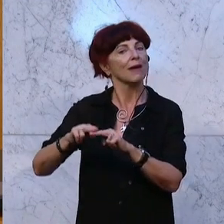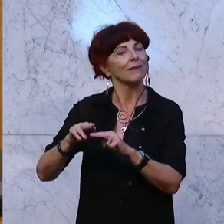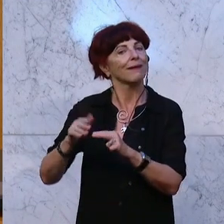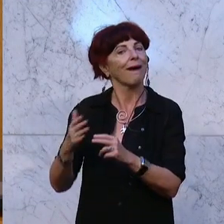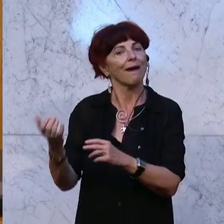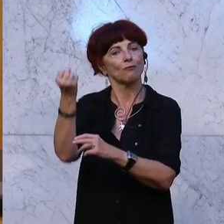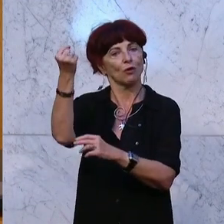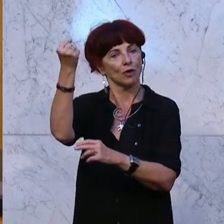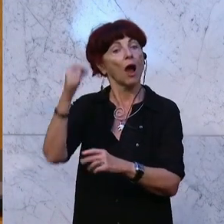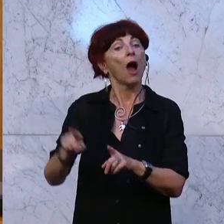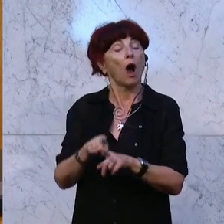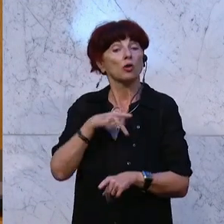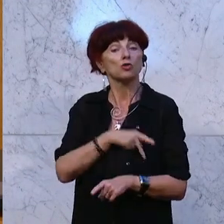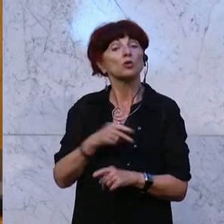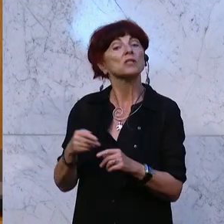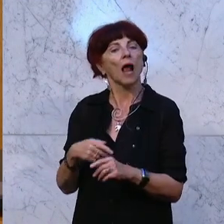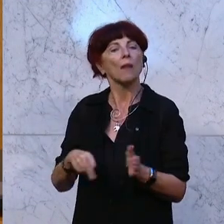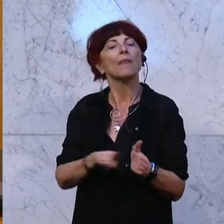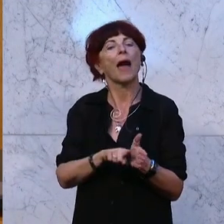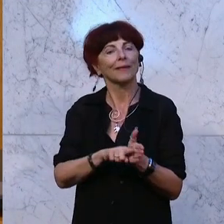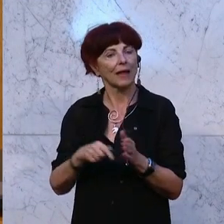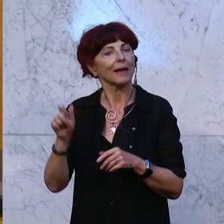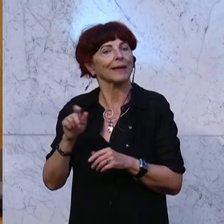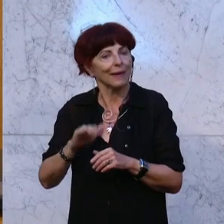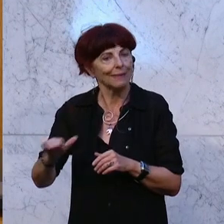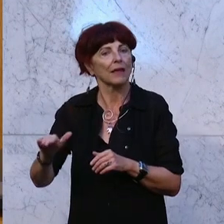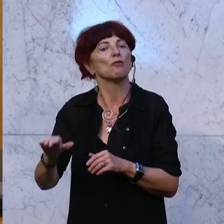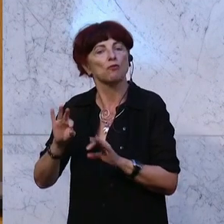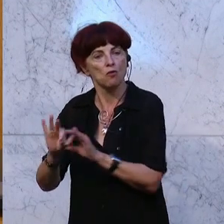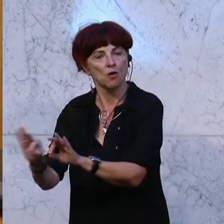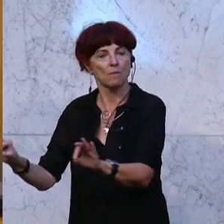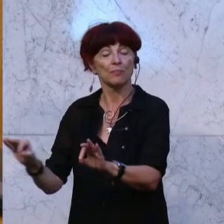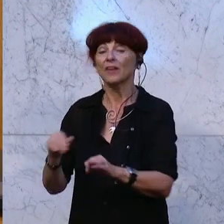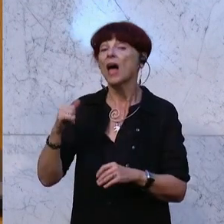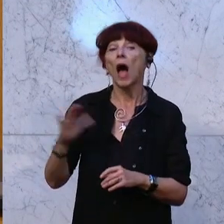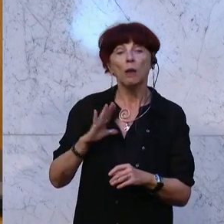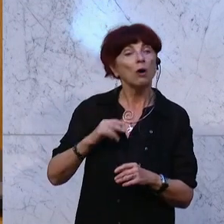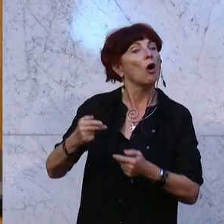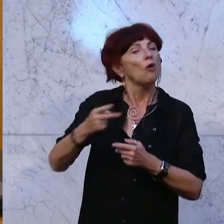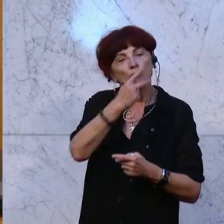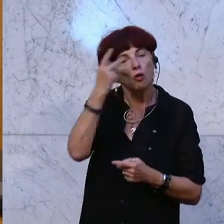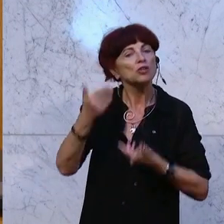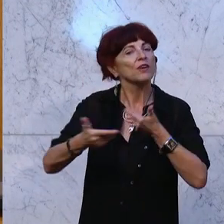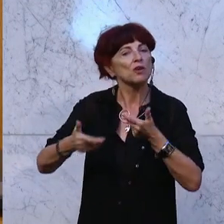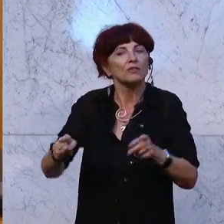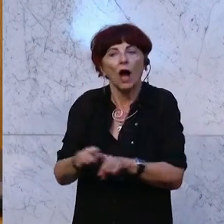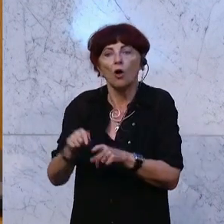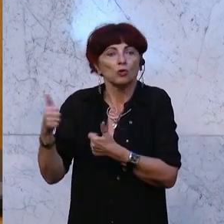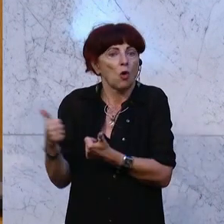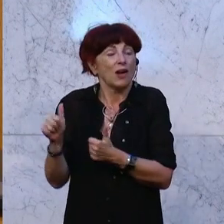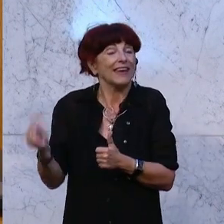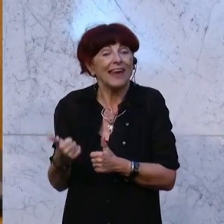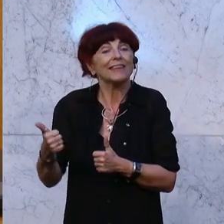Aber es rechnet sich auch volkswirtschaftlich. Jeder Euro, der in frühkindliche Bildung investiert wird, wird achtmal gehebelt.